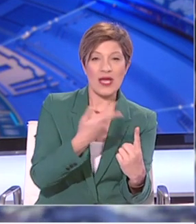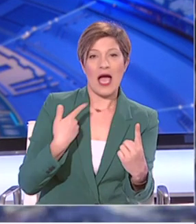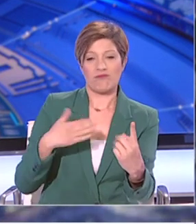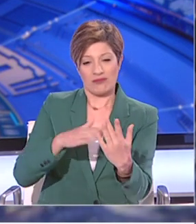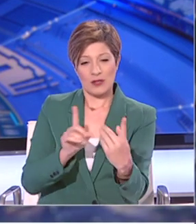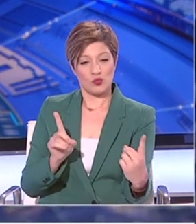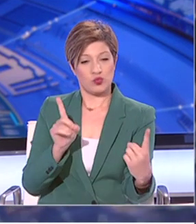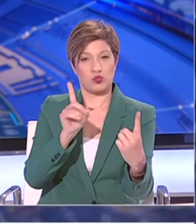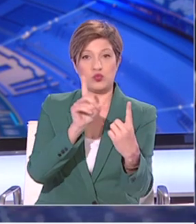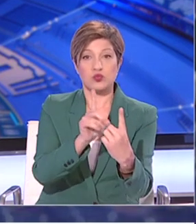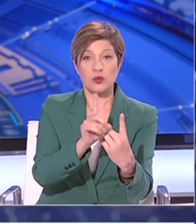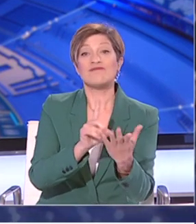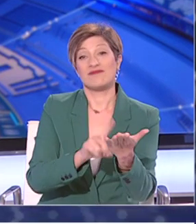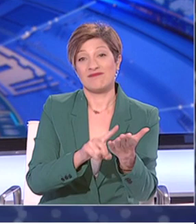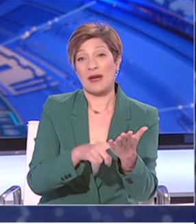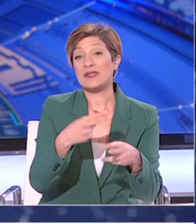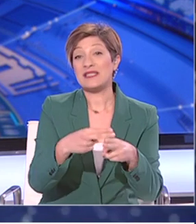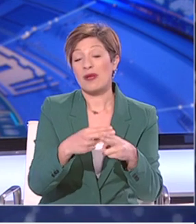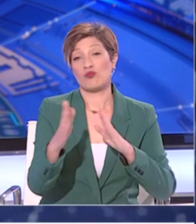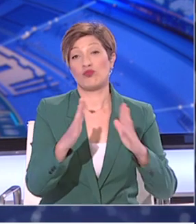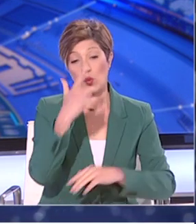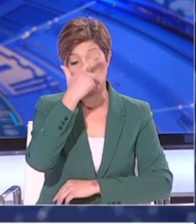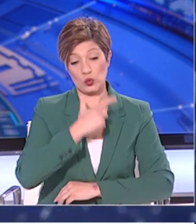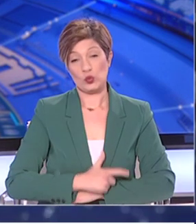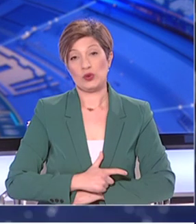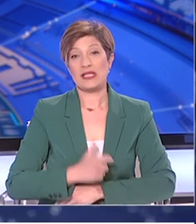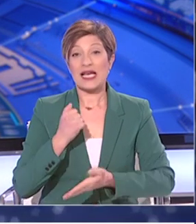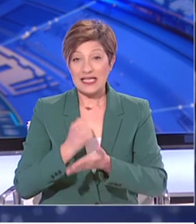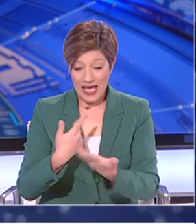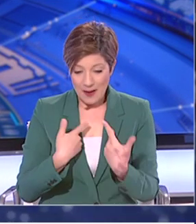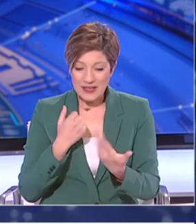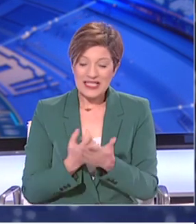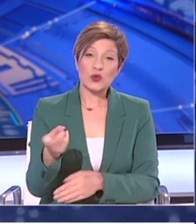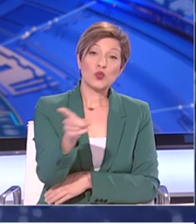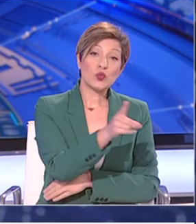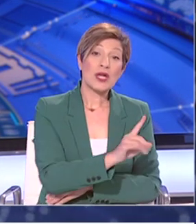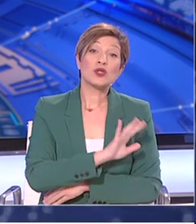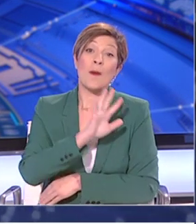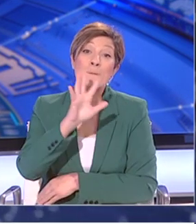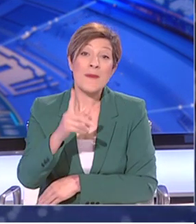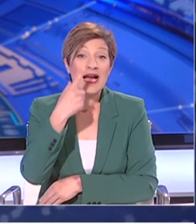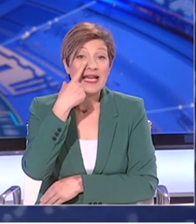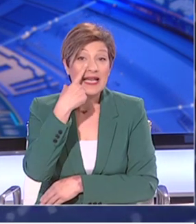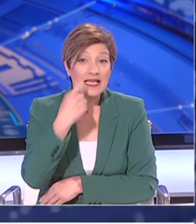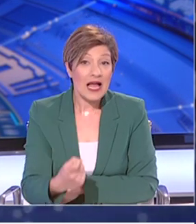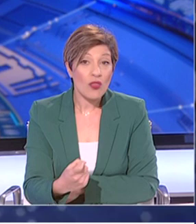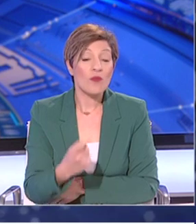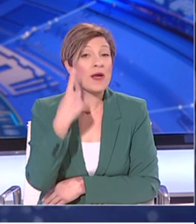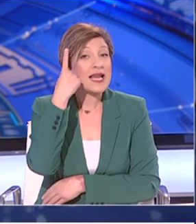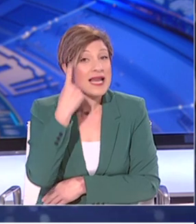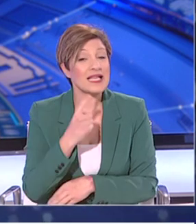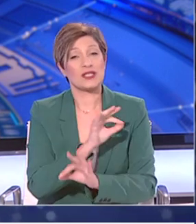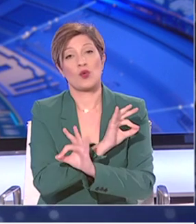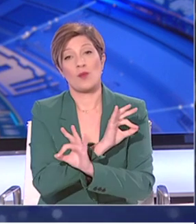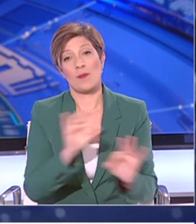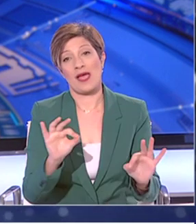να προφυλασσόμαστε και να προφυλάσσουμε και τους άλλους. Με έχρη που να έχουμε στην κατοχή μας όλων αυτών